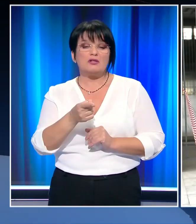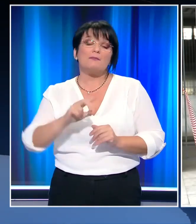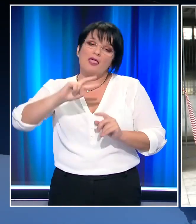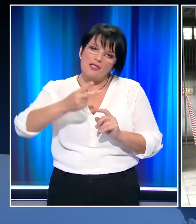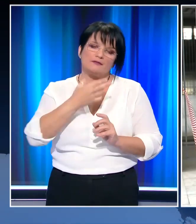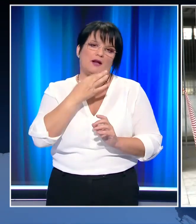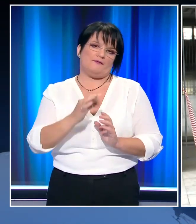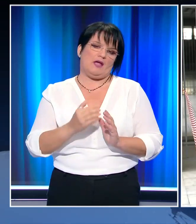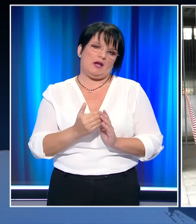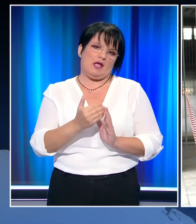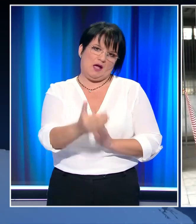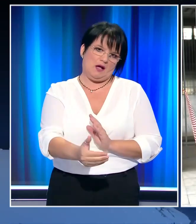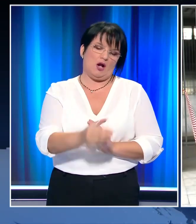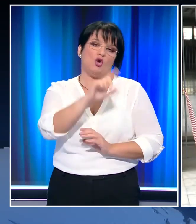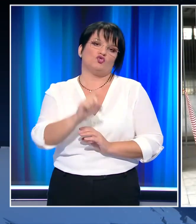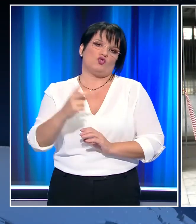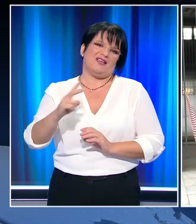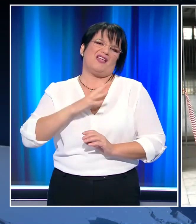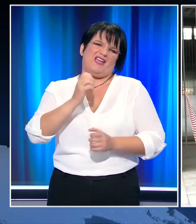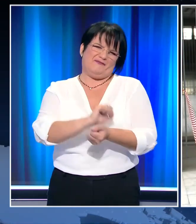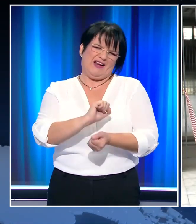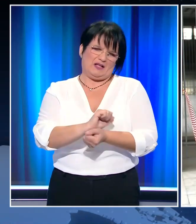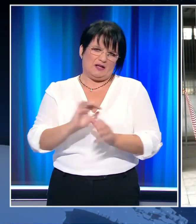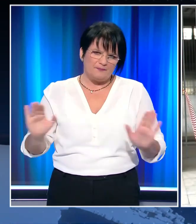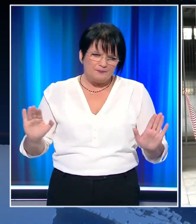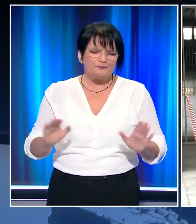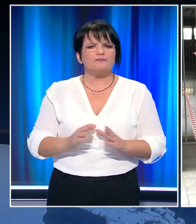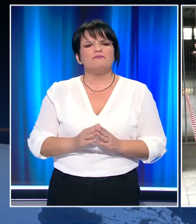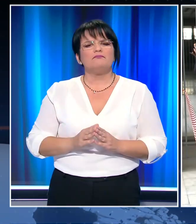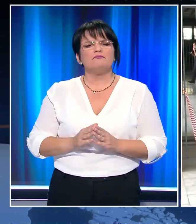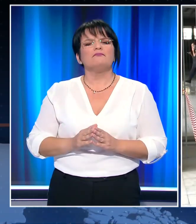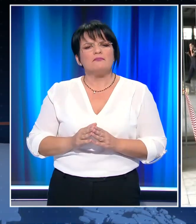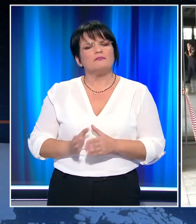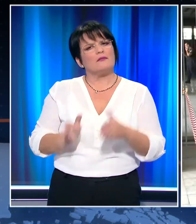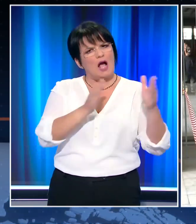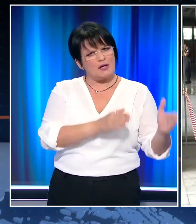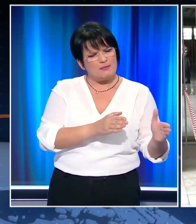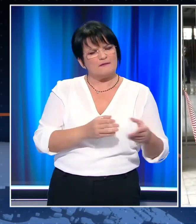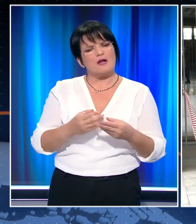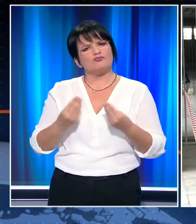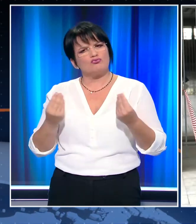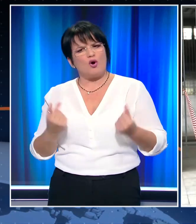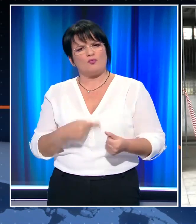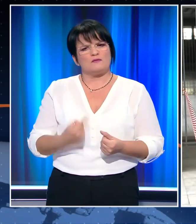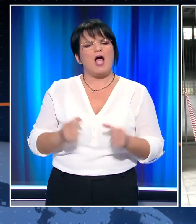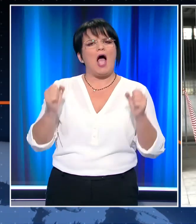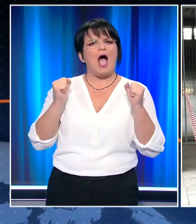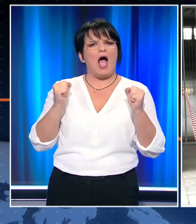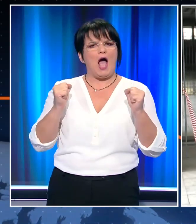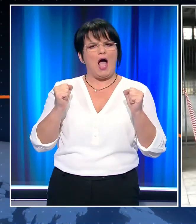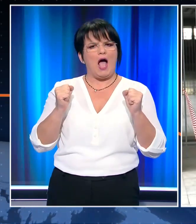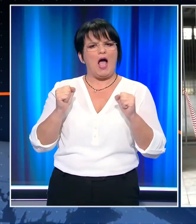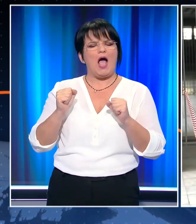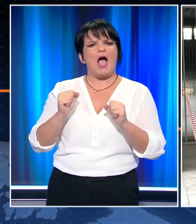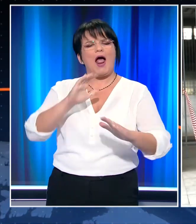δεύτερη ευκαιρία, όπως είπε, για τη ζωή του. Σε εντελώς διαφορετικό κλίμα και στάση, με την ασφάλεια βέβαια της